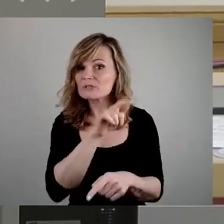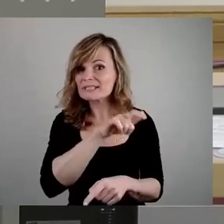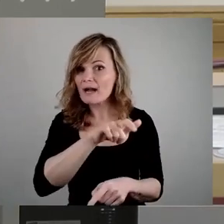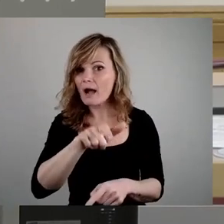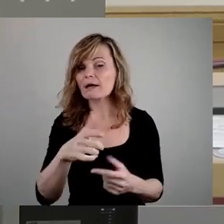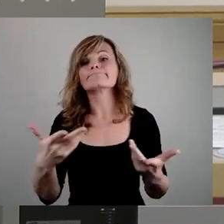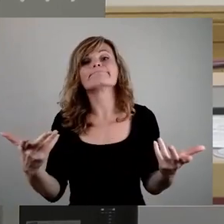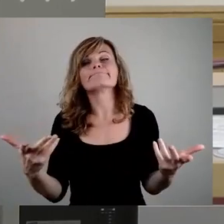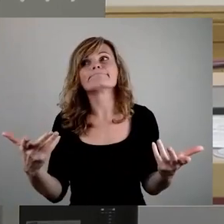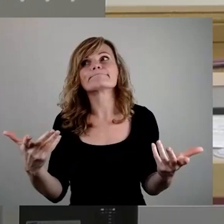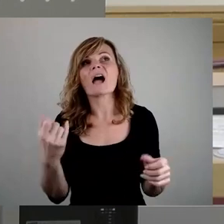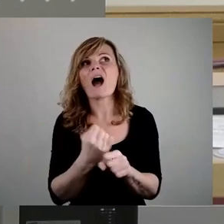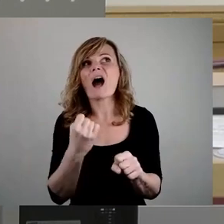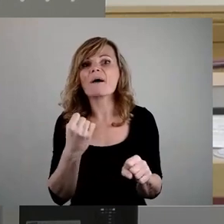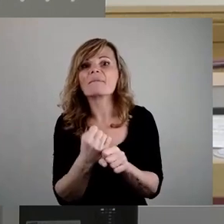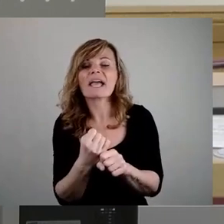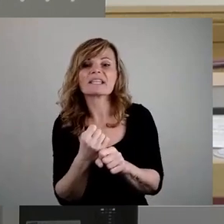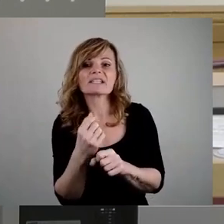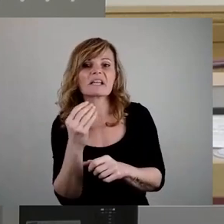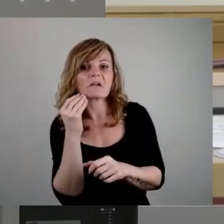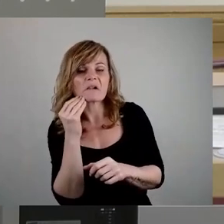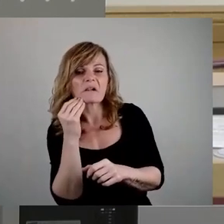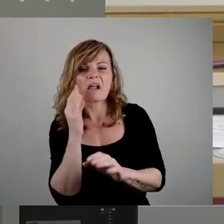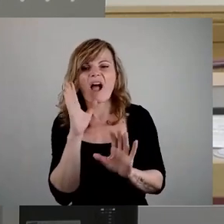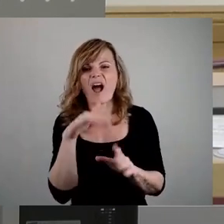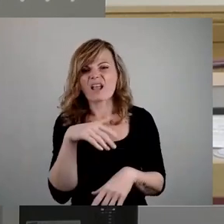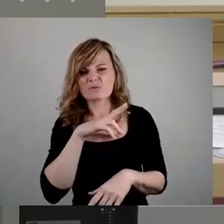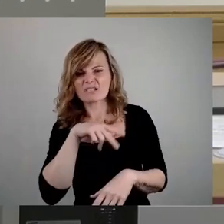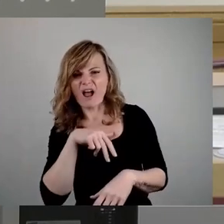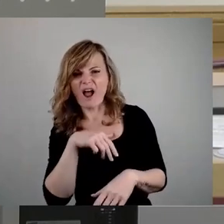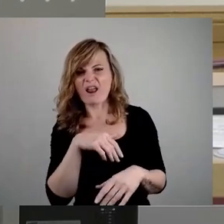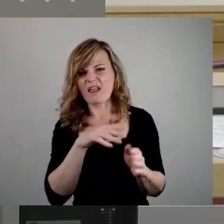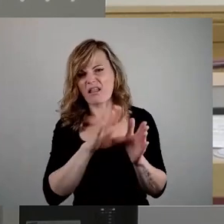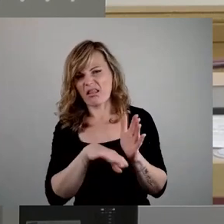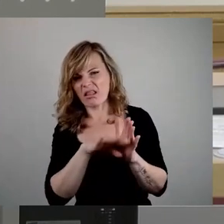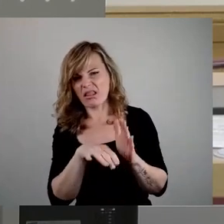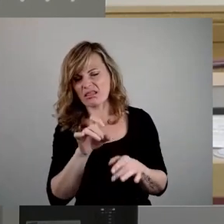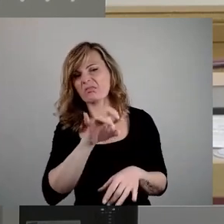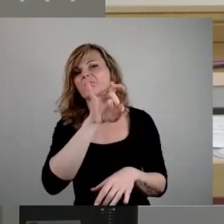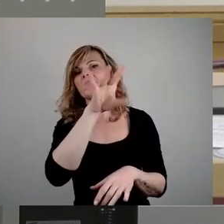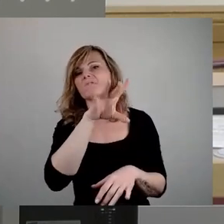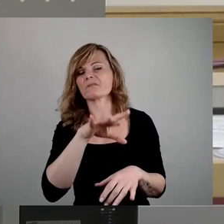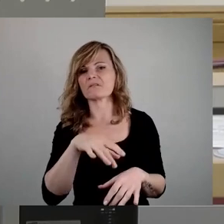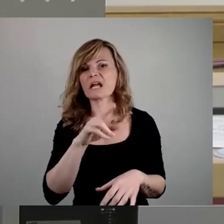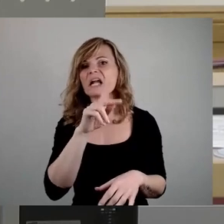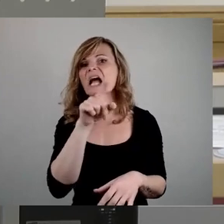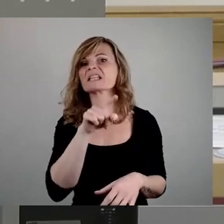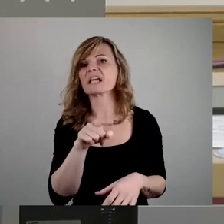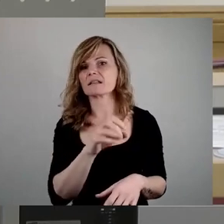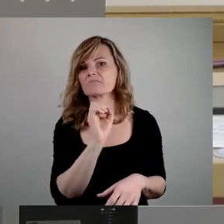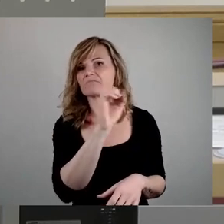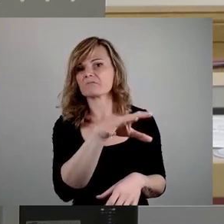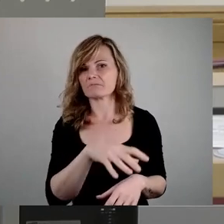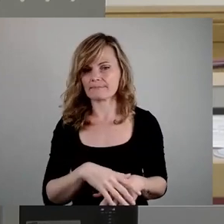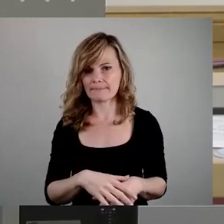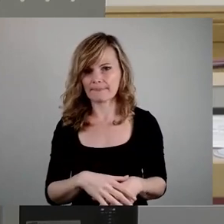tja, Arbeitsscheue, Asoziale und sind in Konzentrationslager eingeliefert worden. Freiheit, die Freiheit des